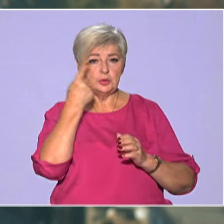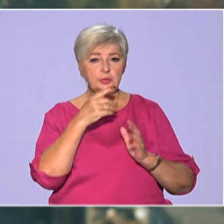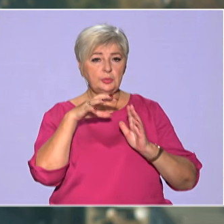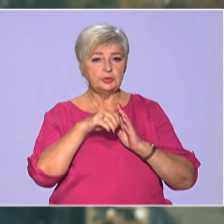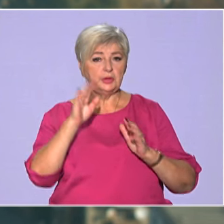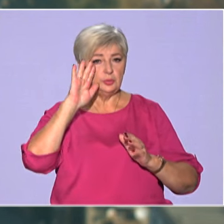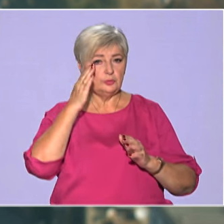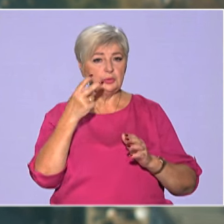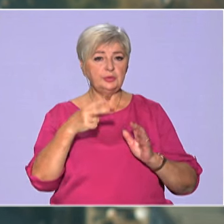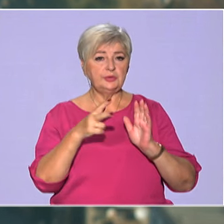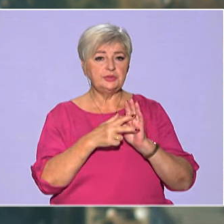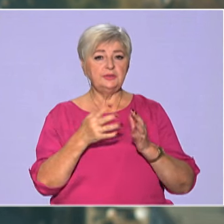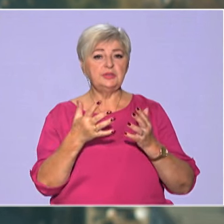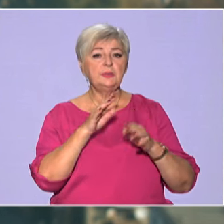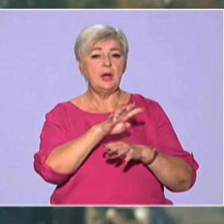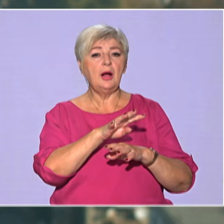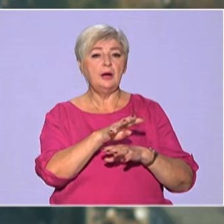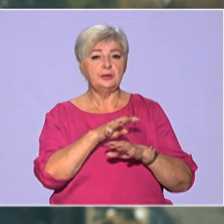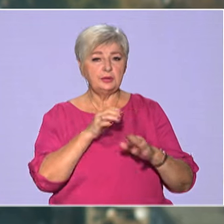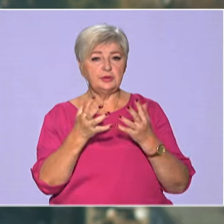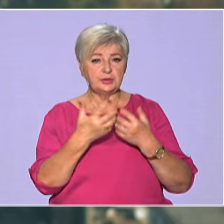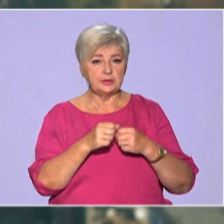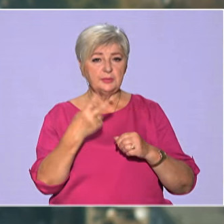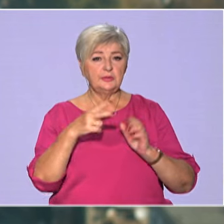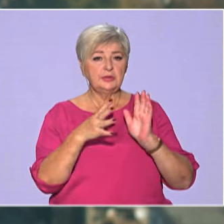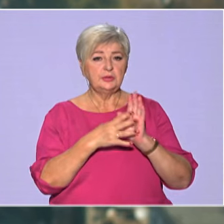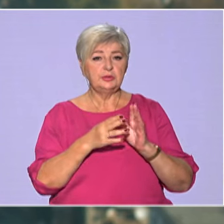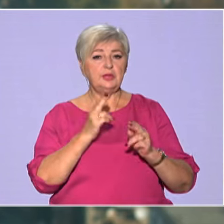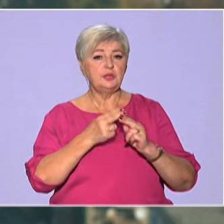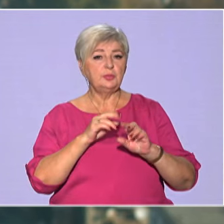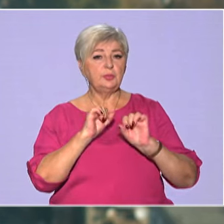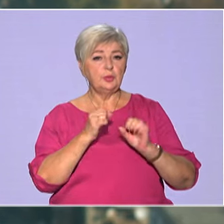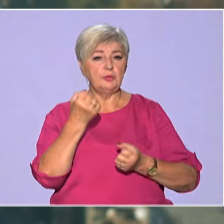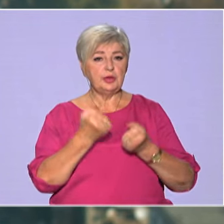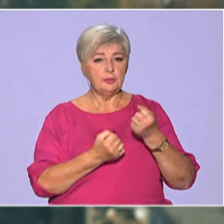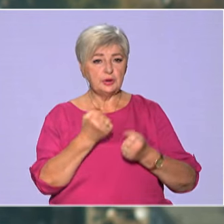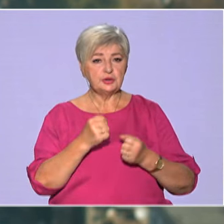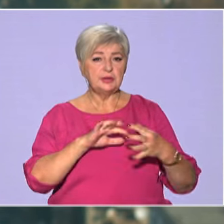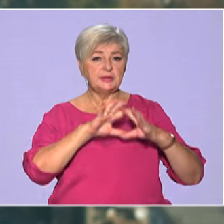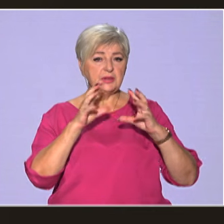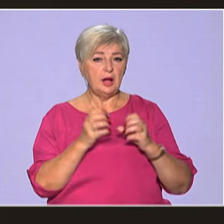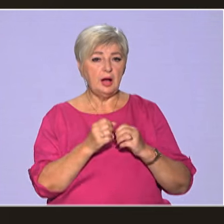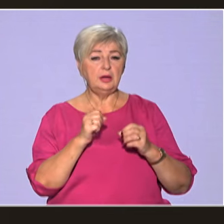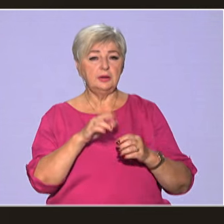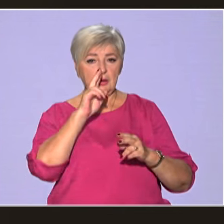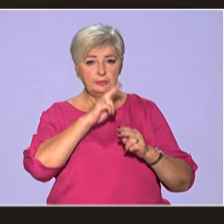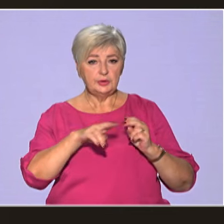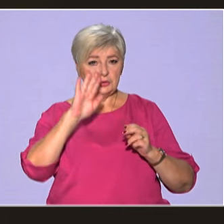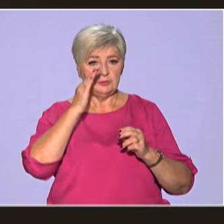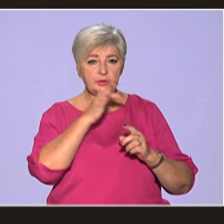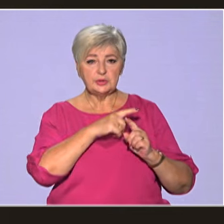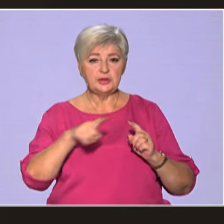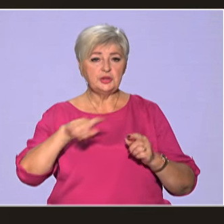ворога, 28 артилерійських систем та 29 бойових броньованих машин. Загальні ж втрати ворога за час